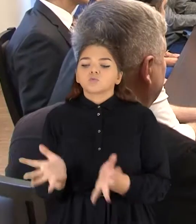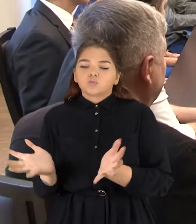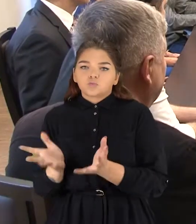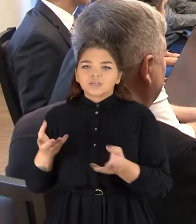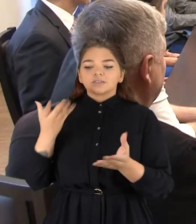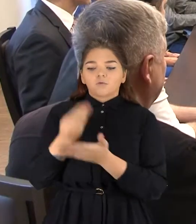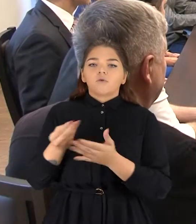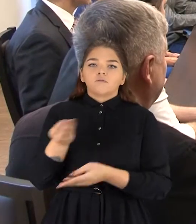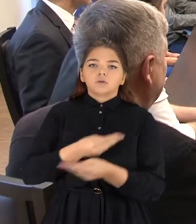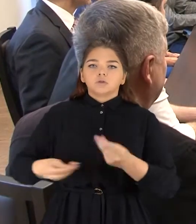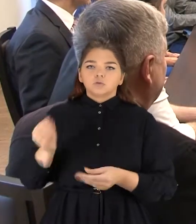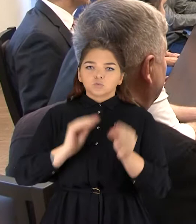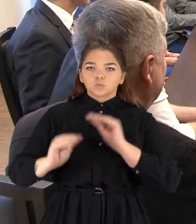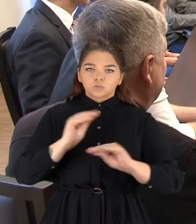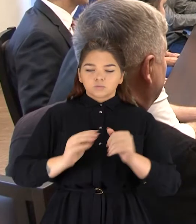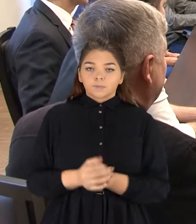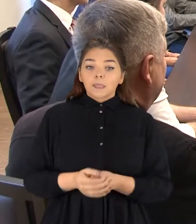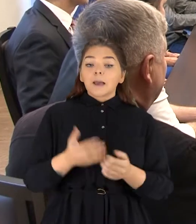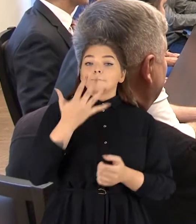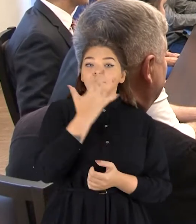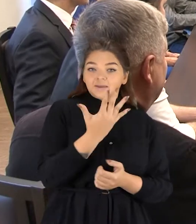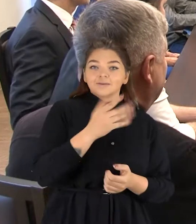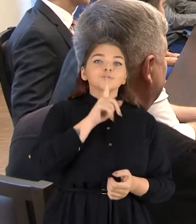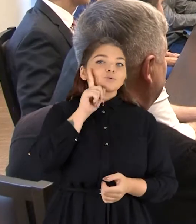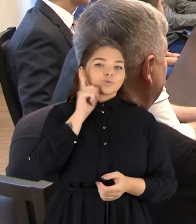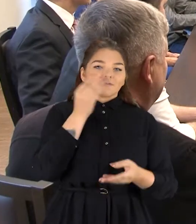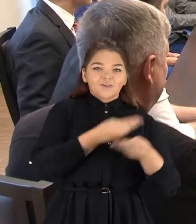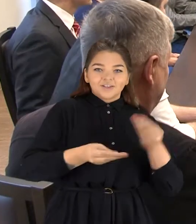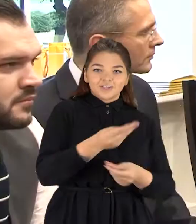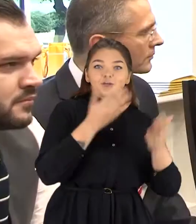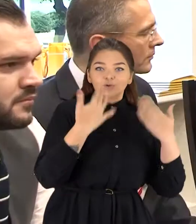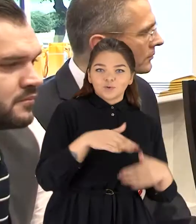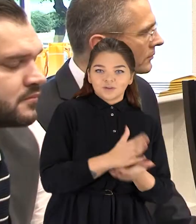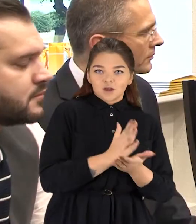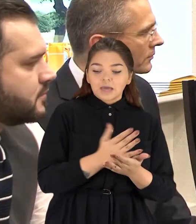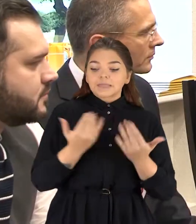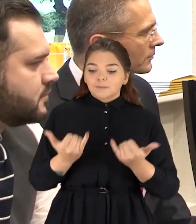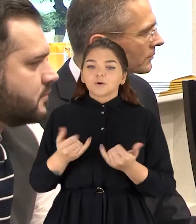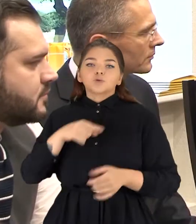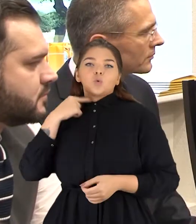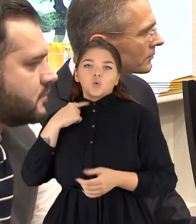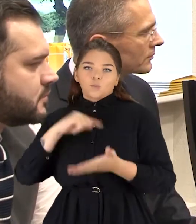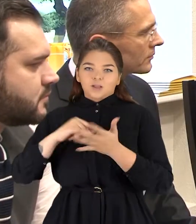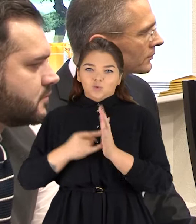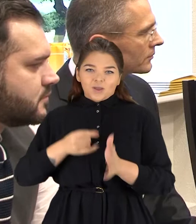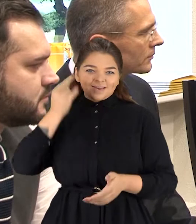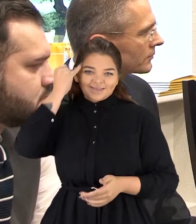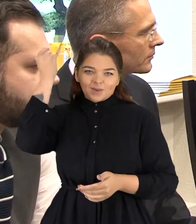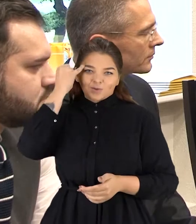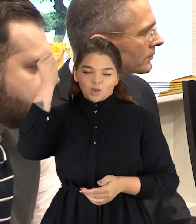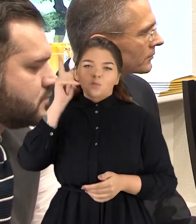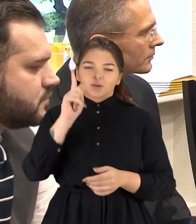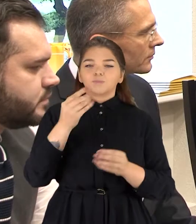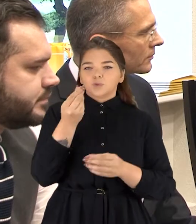Savivaldybė pernai finansiškai paremė penkis jaunumosius verslininkus. Šiemet planuota paremti daugiau idėjų, tačiau kiekvienai skirti mažesnę pinigų